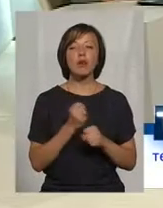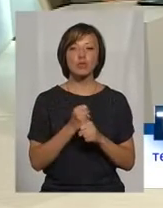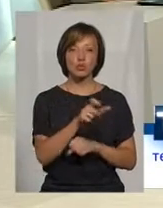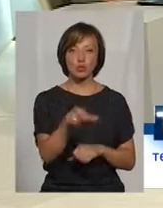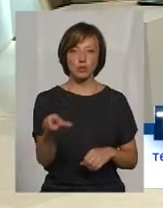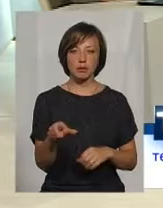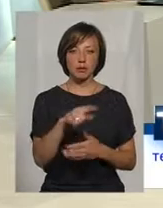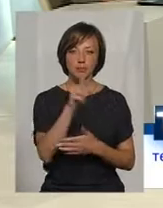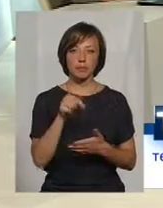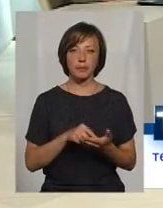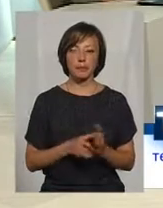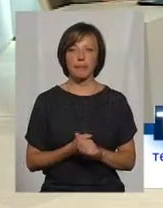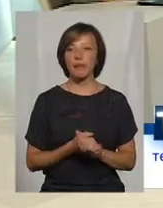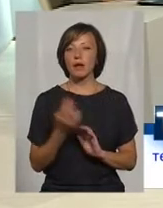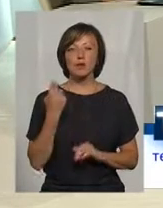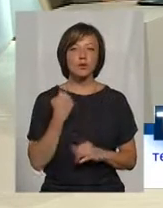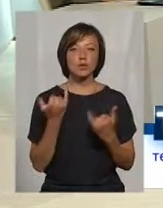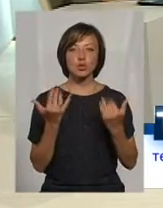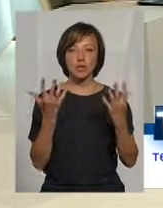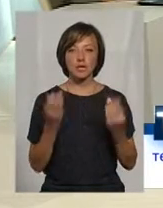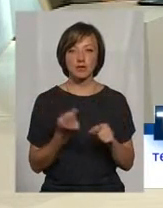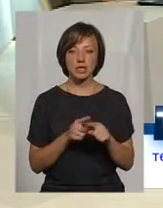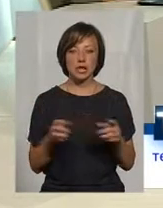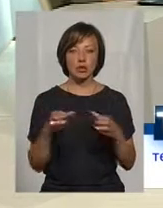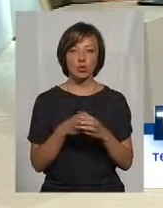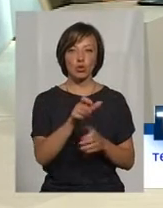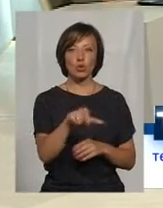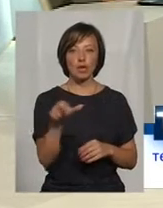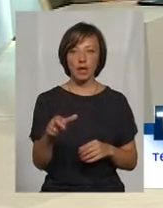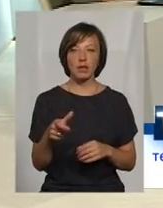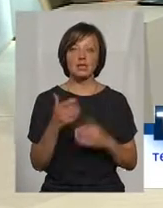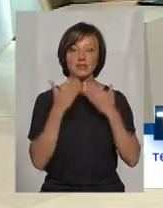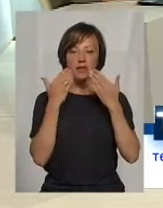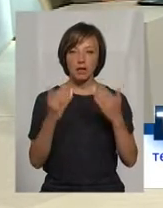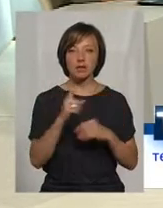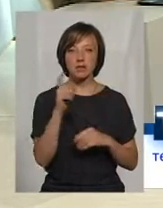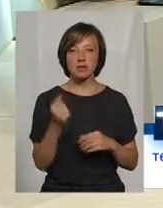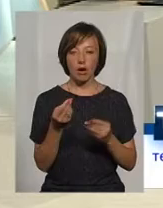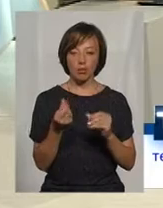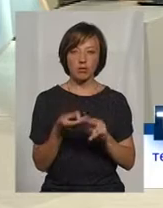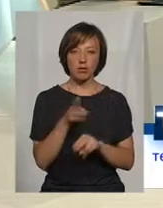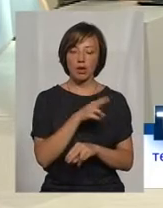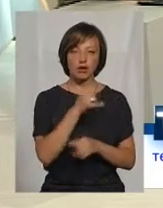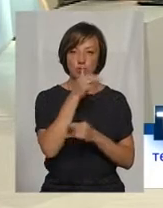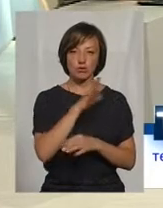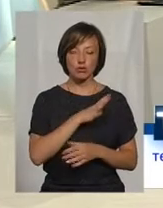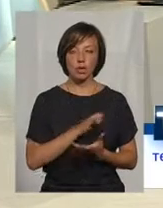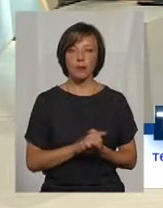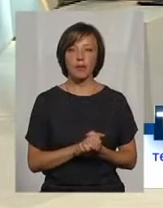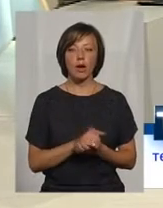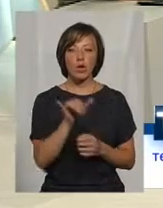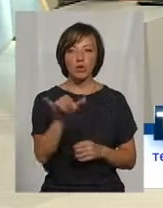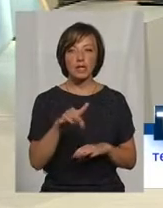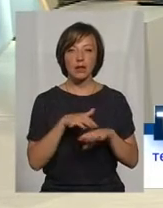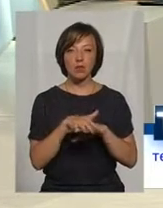людям тоді? Боргів на сьогоднішній день по цій категорії людей, які звертаються за монетизацією, бути не може. Оскільки у